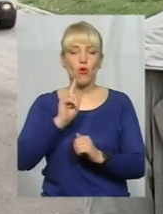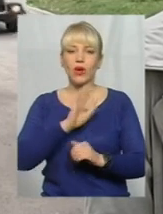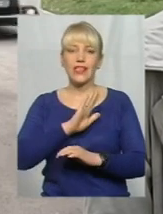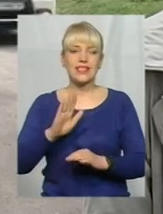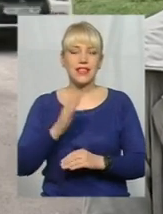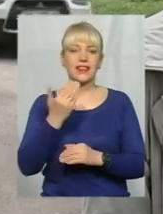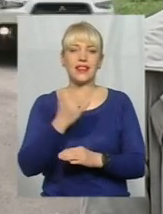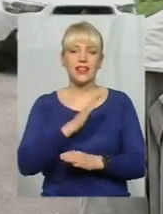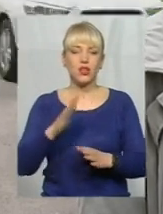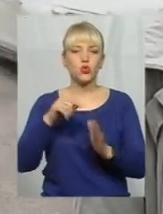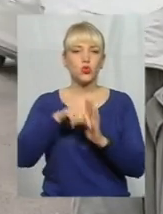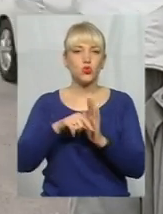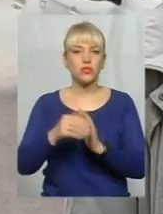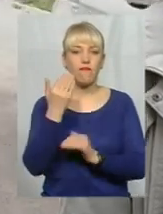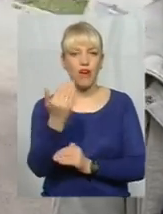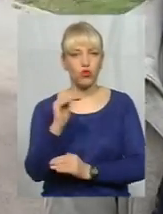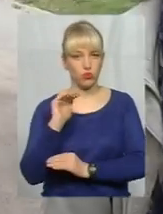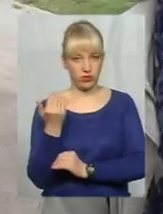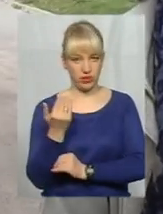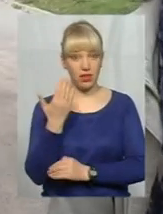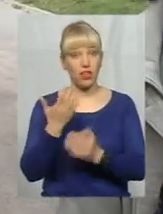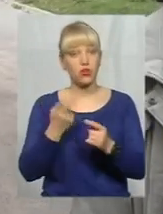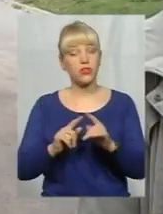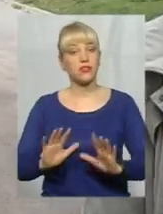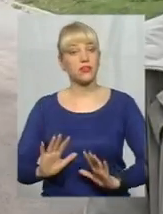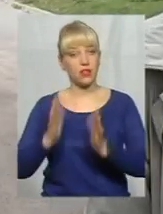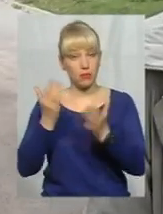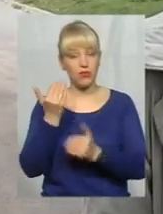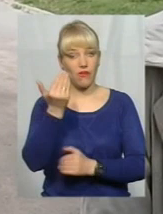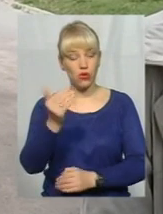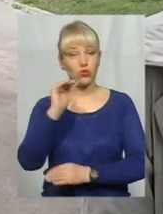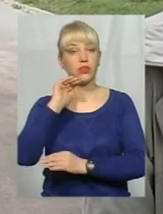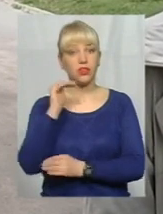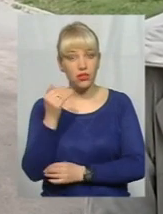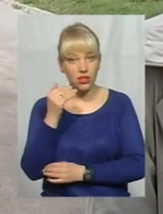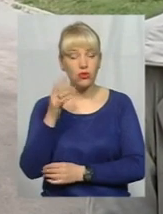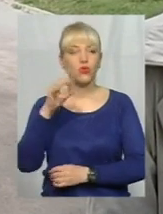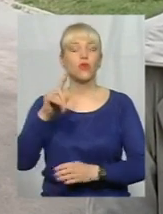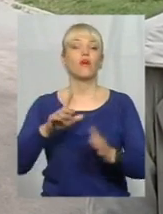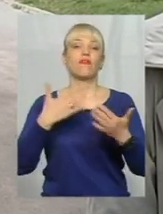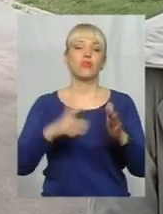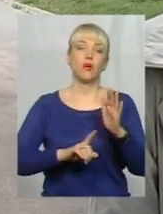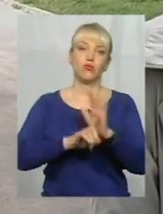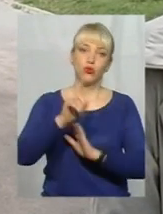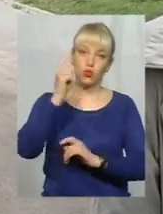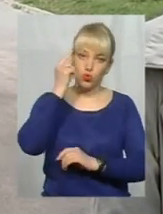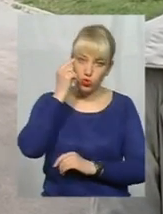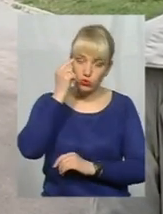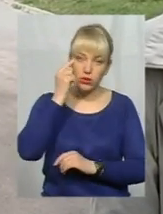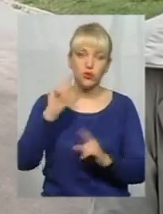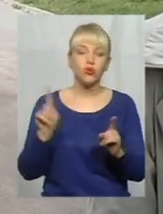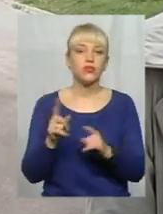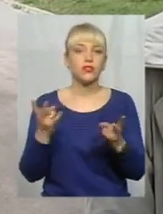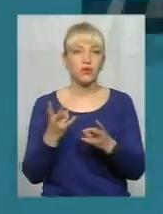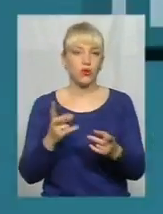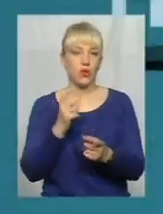вашої конкретної дитини. Якщо це сталося з вашою дитиною, тоді вже починають думати, що з цим щось